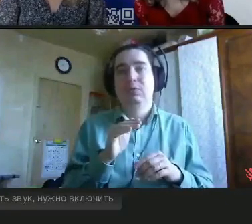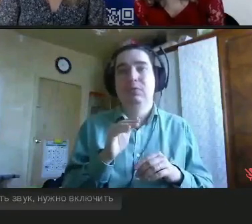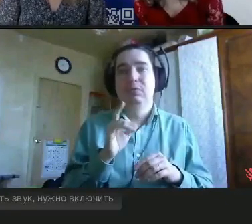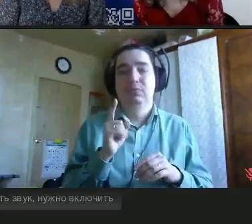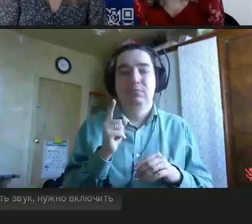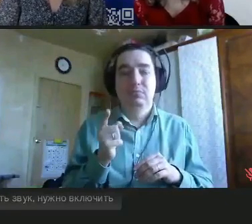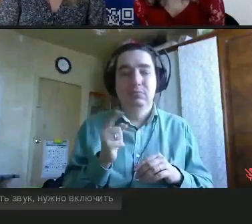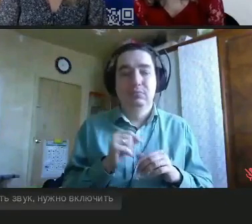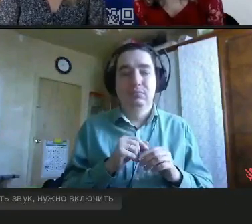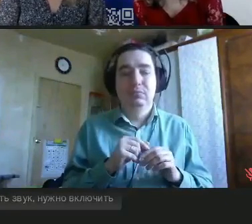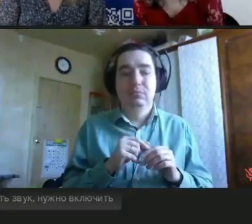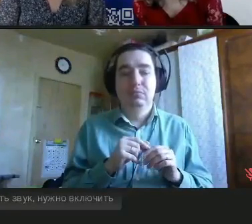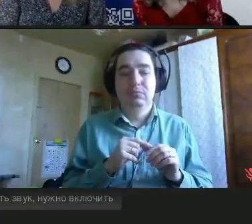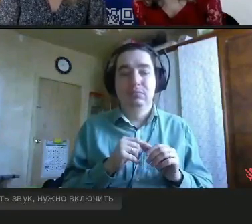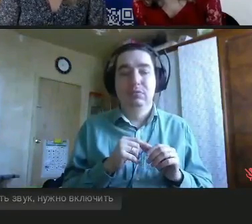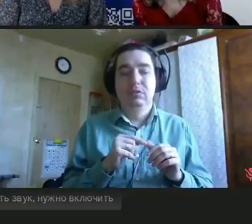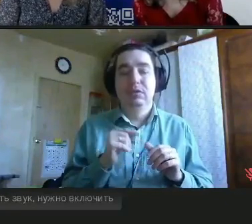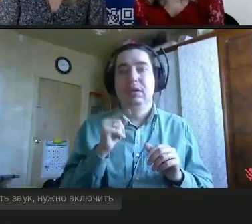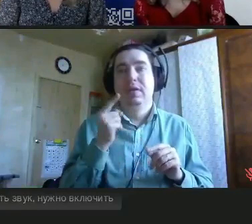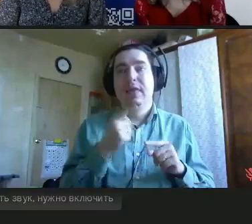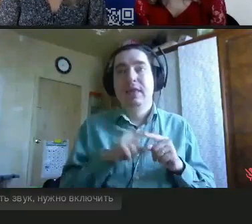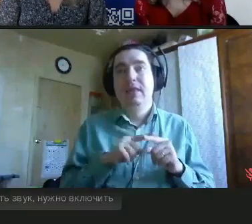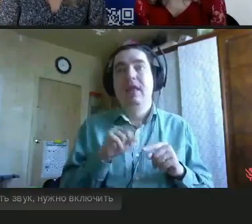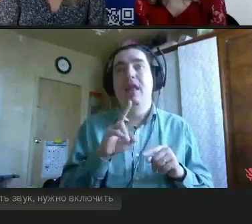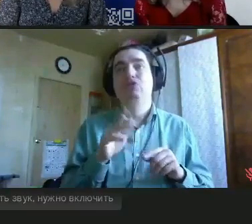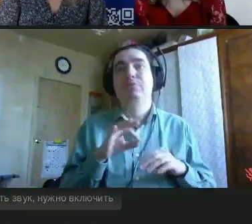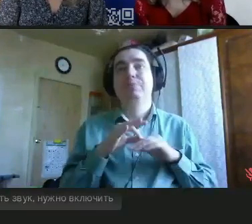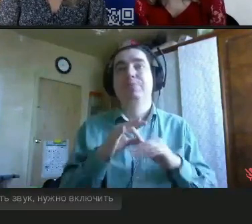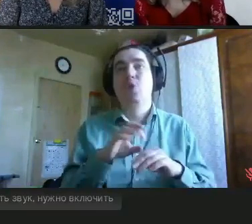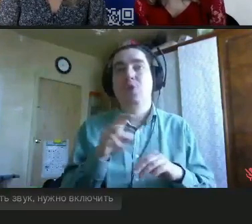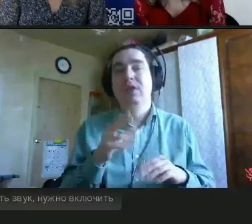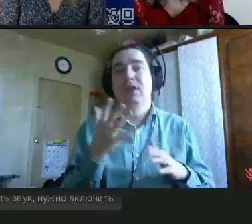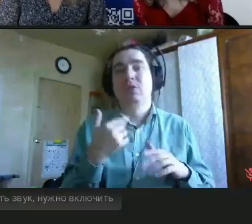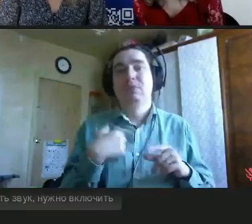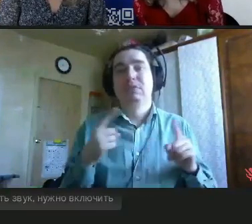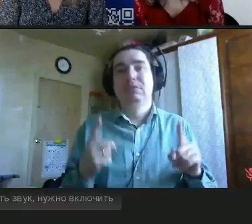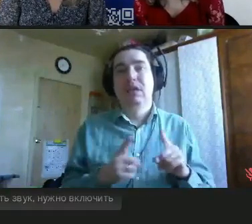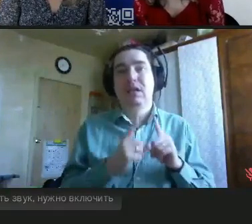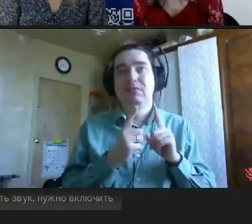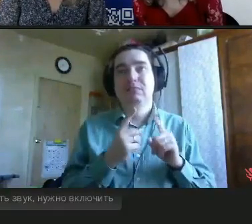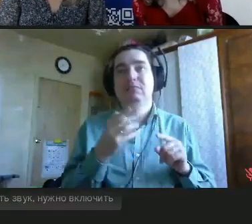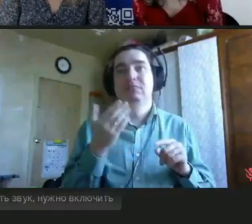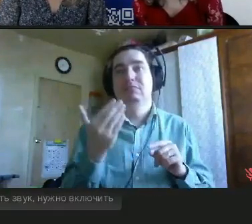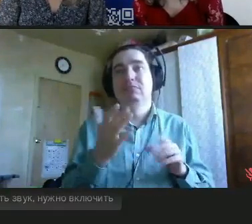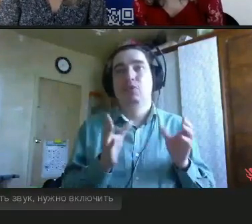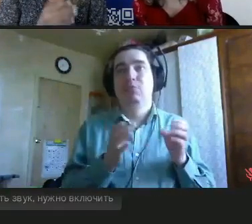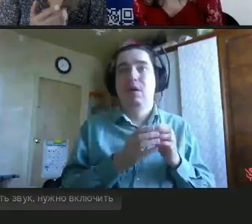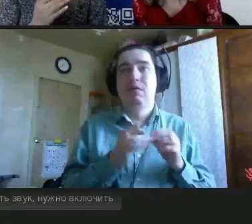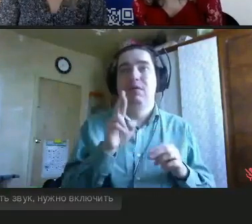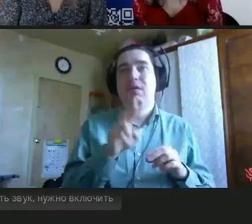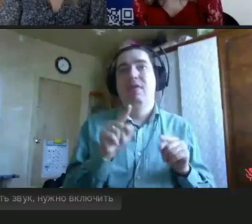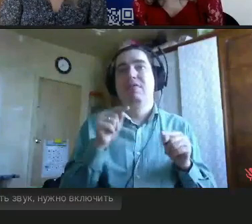Опять же, повторюсь, мы никого не хотим обидеть. Это лишь опыт, с которым сталкивается моя команда, и я в том числе,